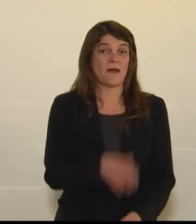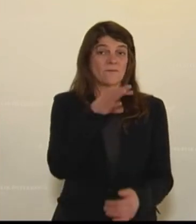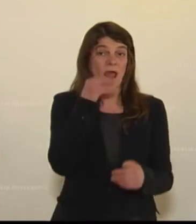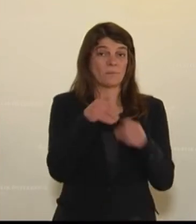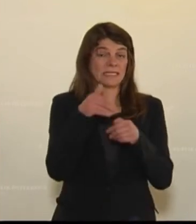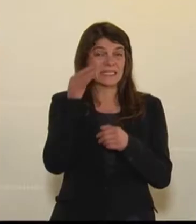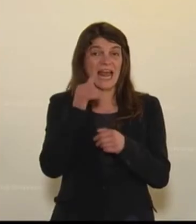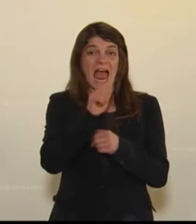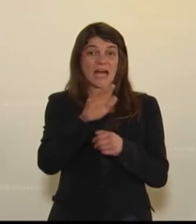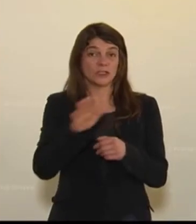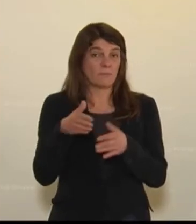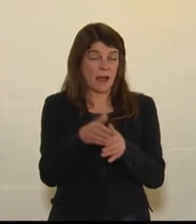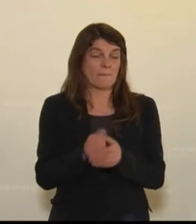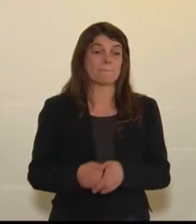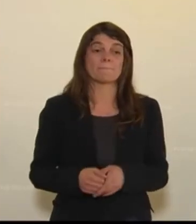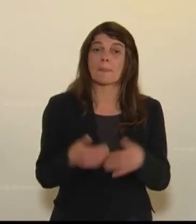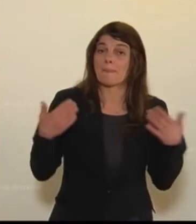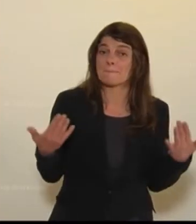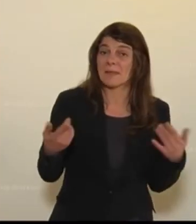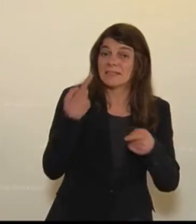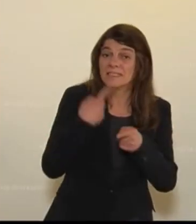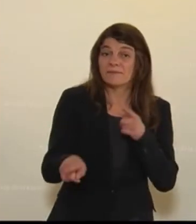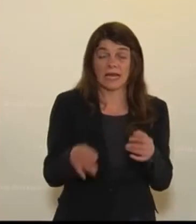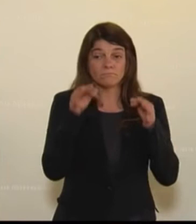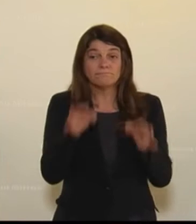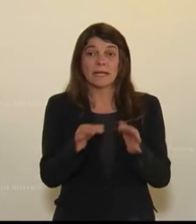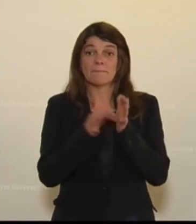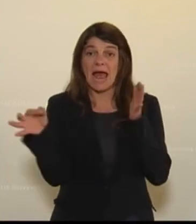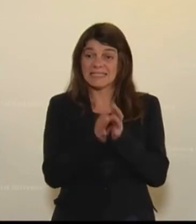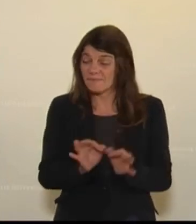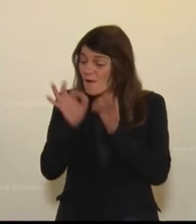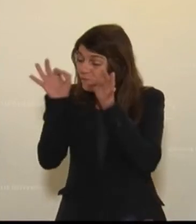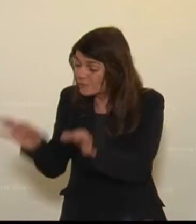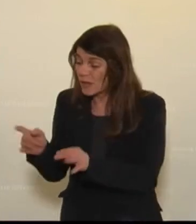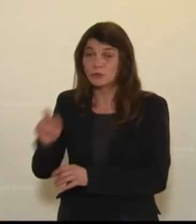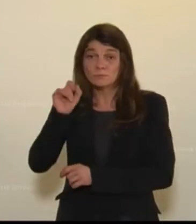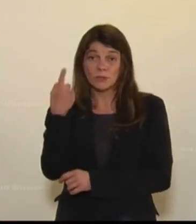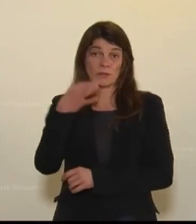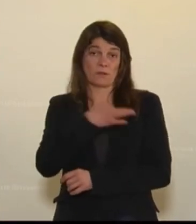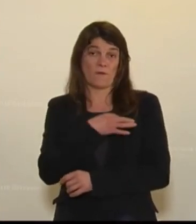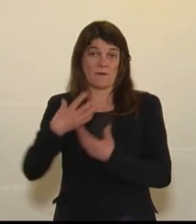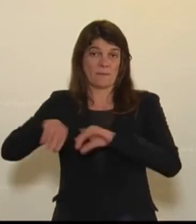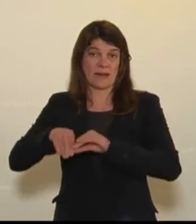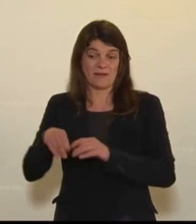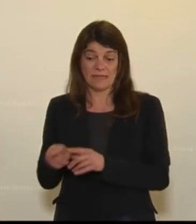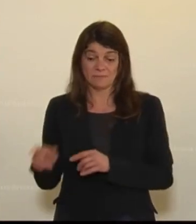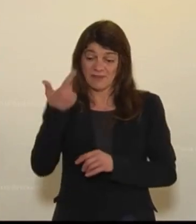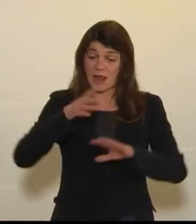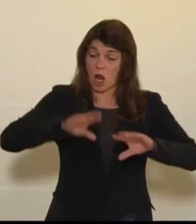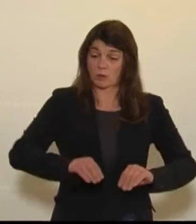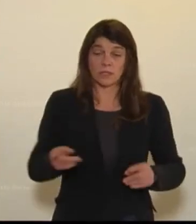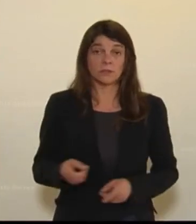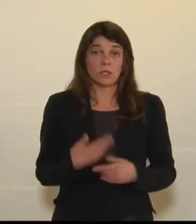Ministerin Aschbacher. Es fehlt eine gezielte Maßnahme für die Familien, die jetzt im zweiten Lockdown wirklich